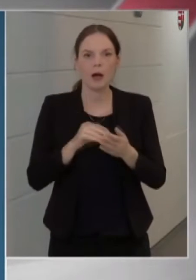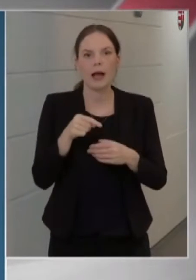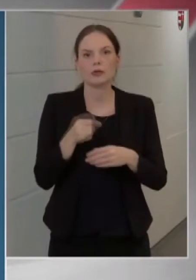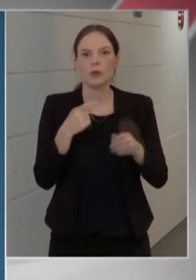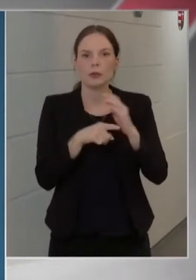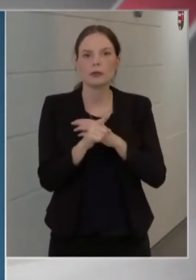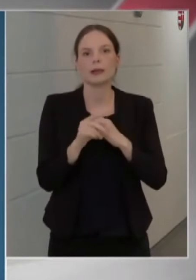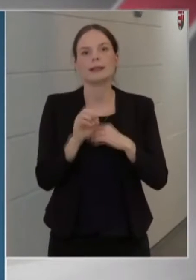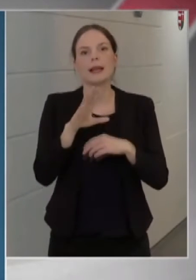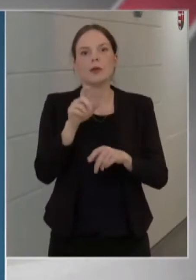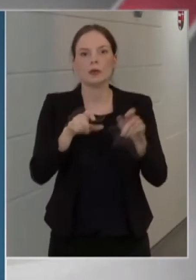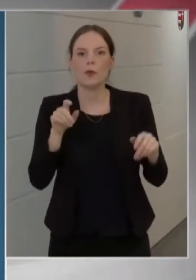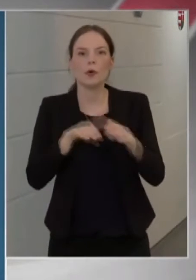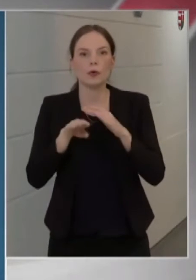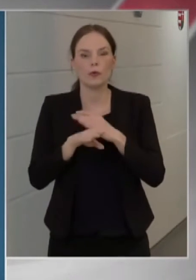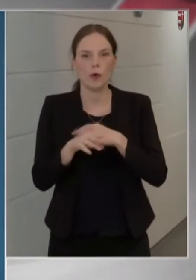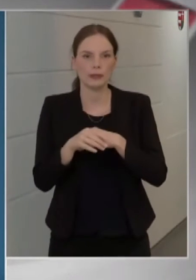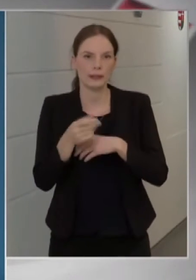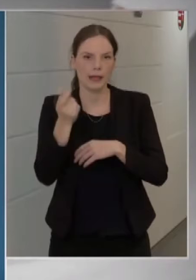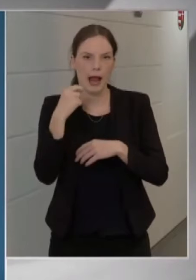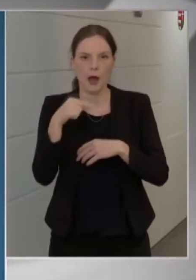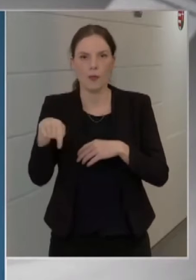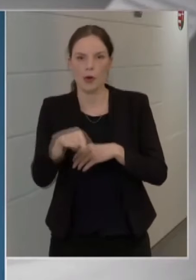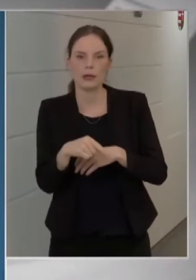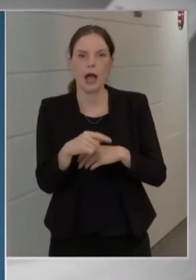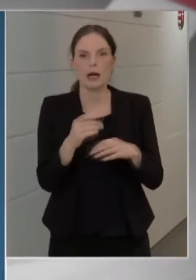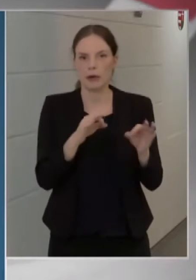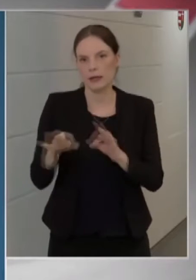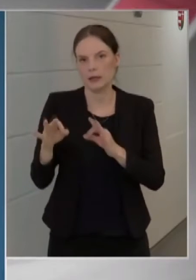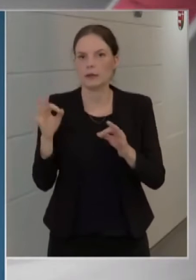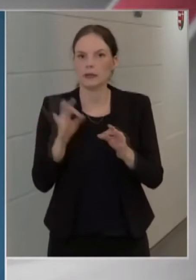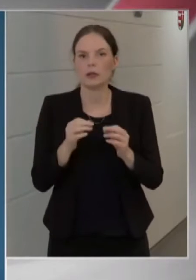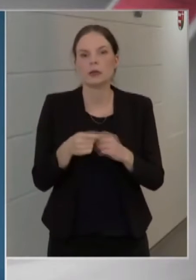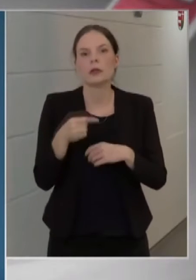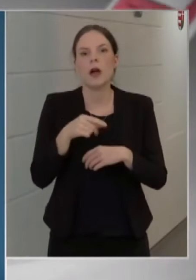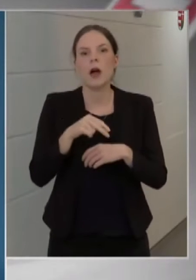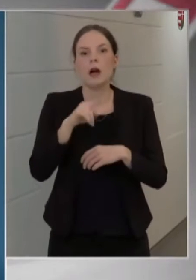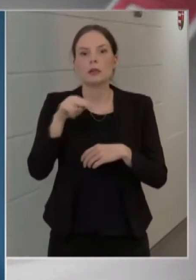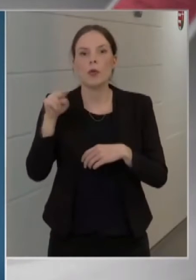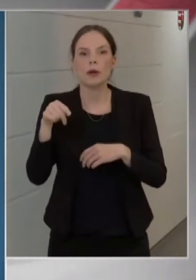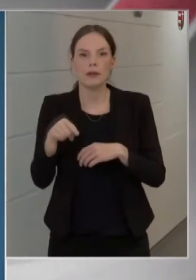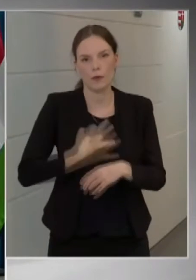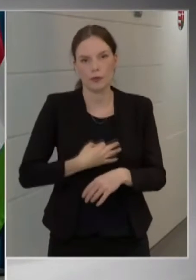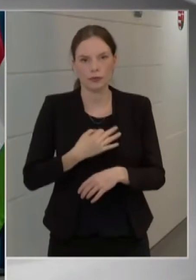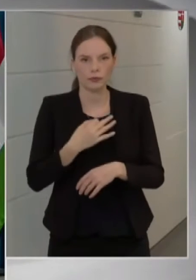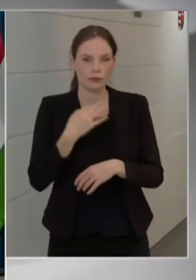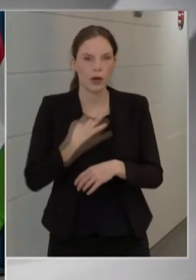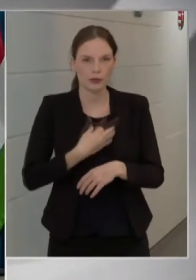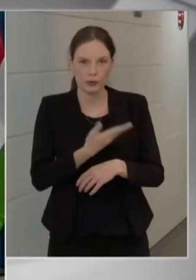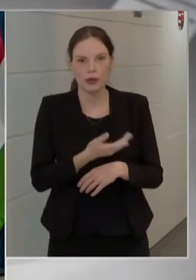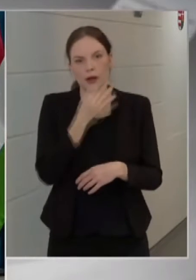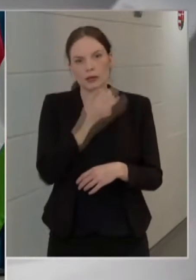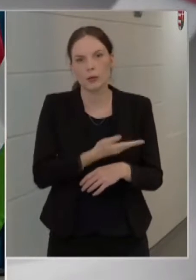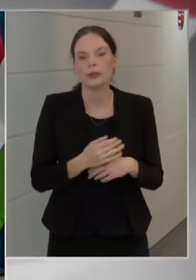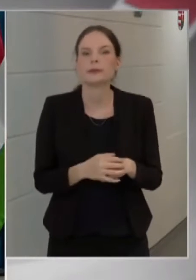állampolgár magárendezvény tartott. A rendezvény szervezője egy norvég állampolgár volt, aki zenés rendezvény tartott. Ahogy azt